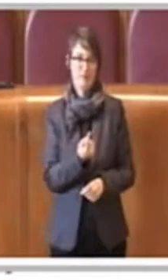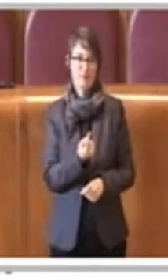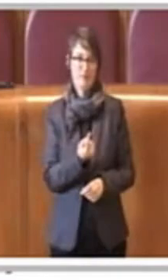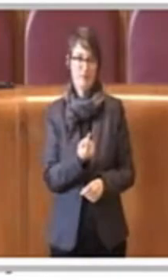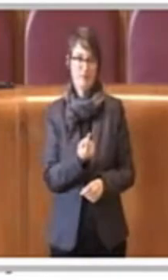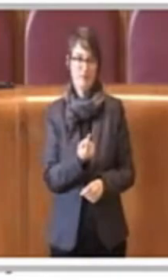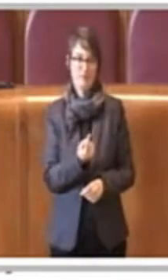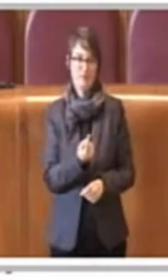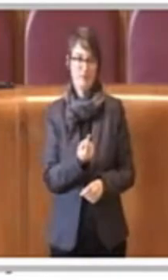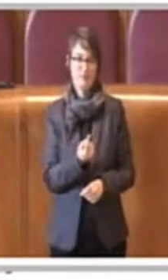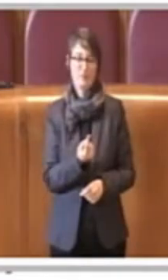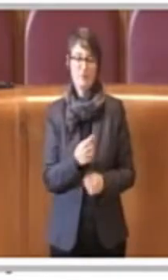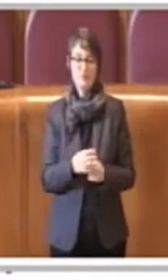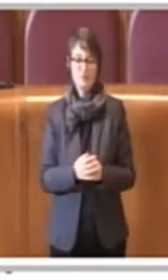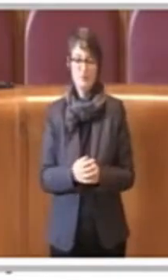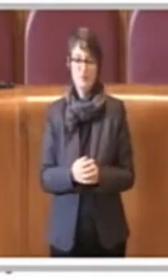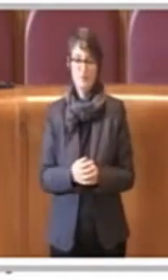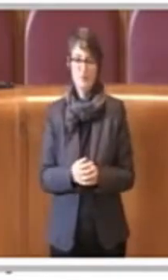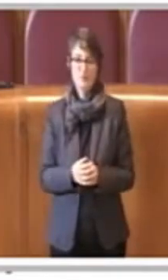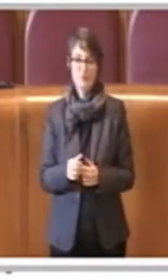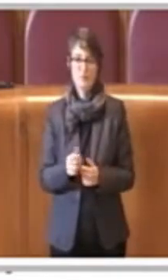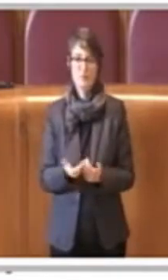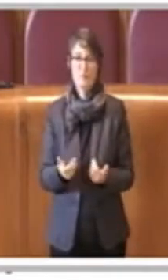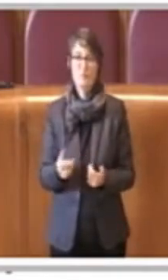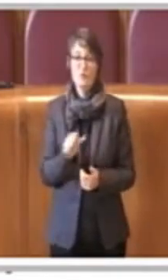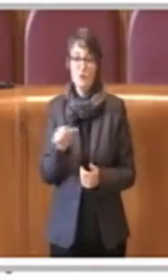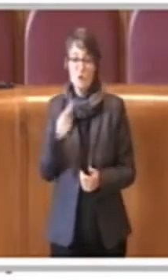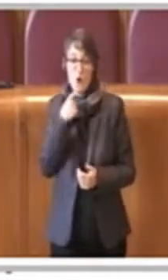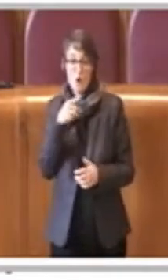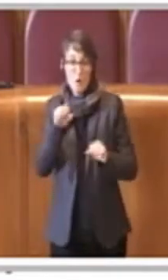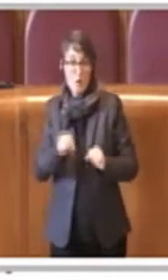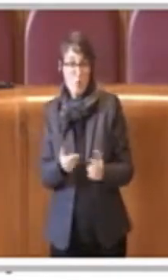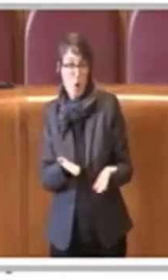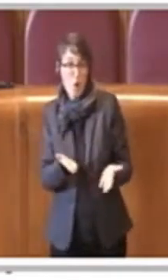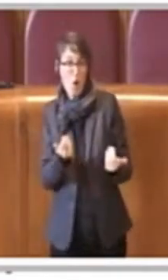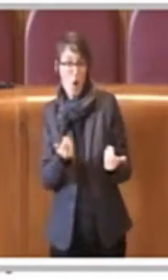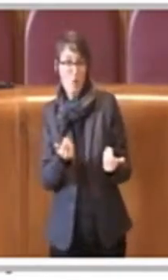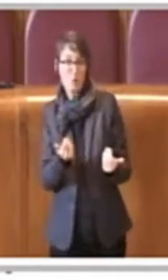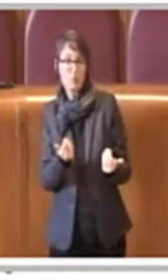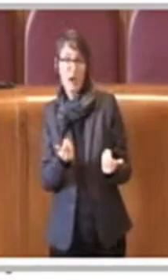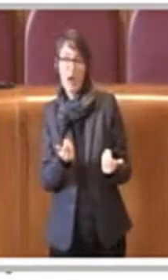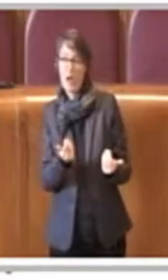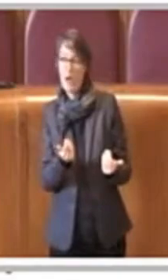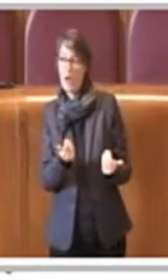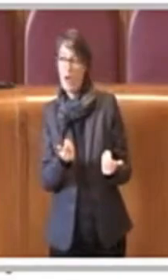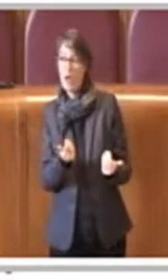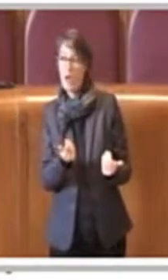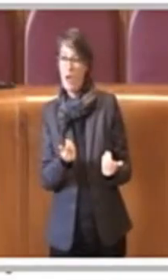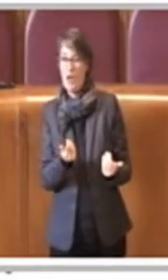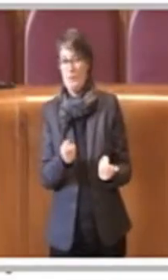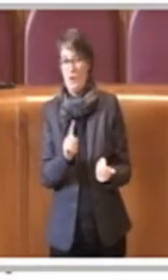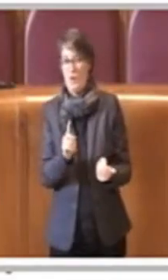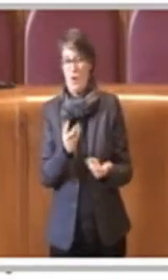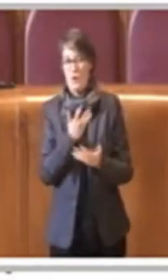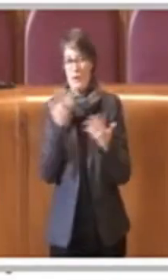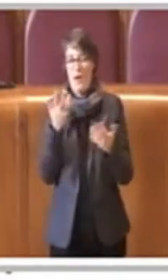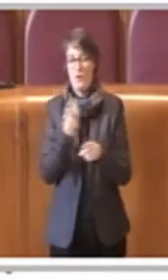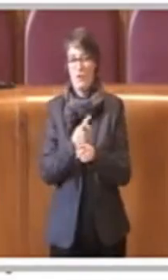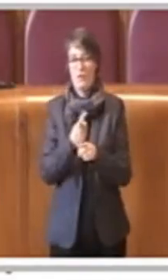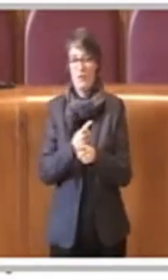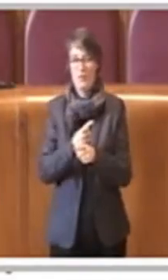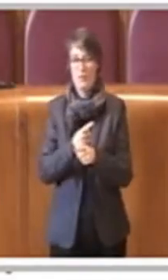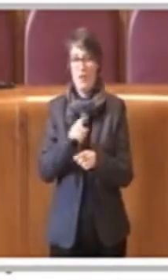le capacità e le facoltà economiche per potersi ovviamente comprare gli alimenti